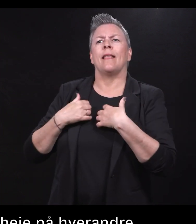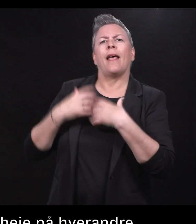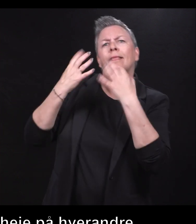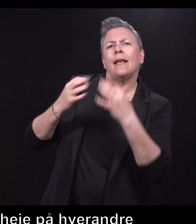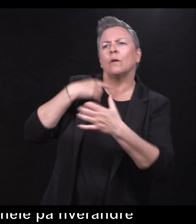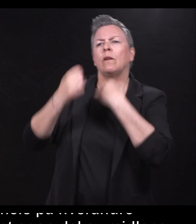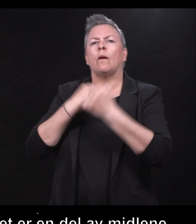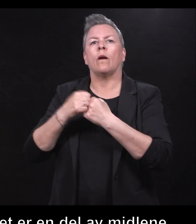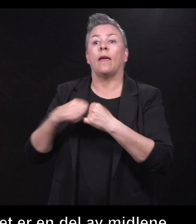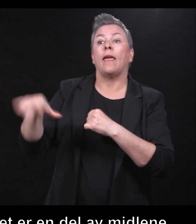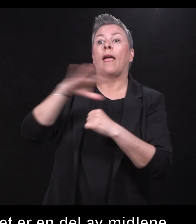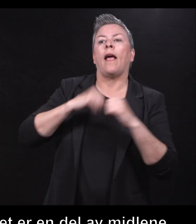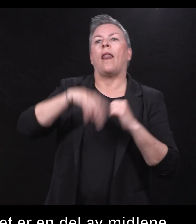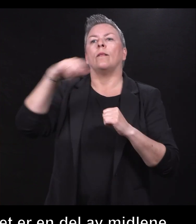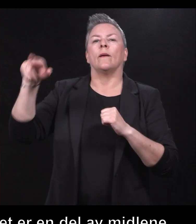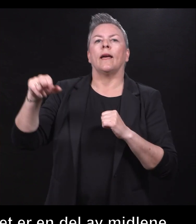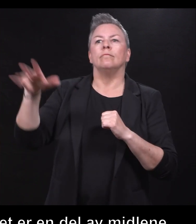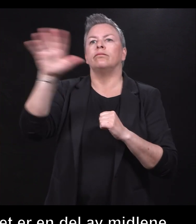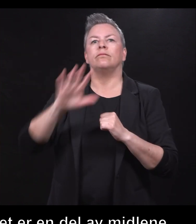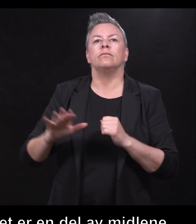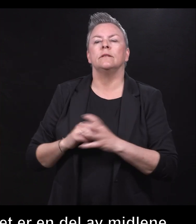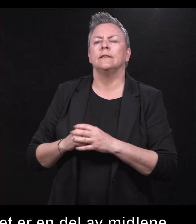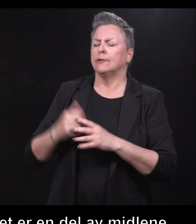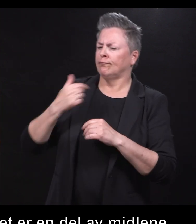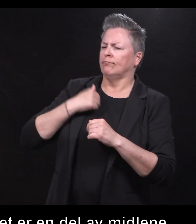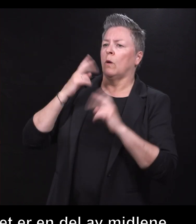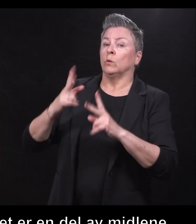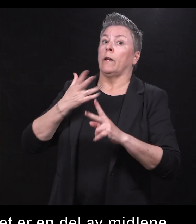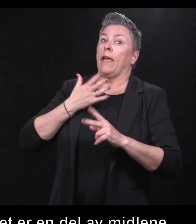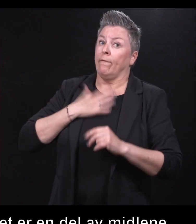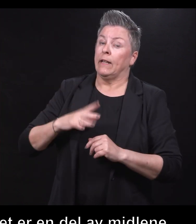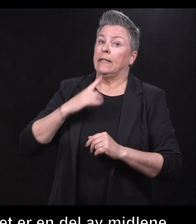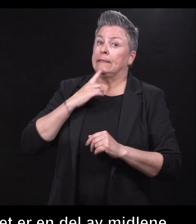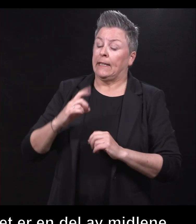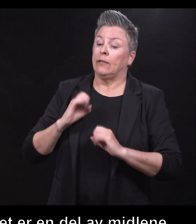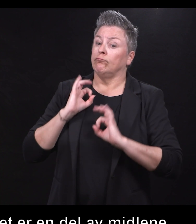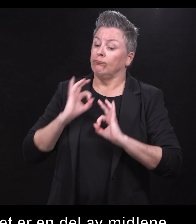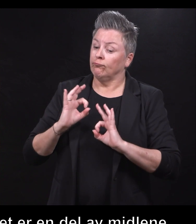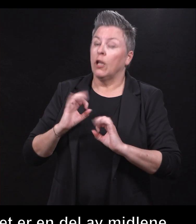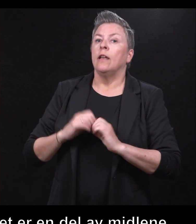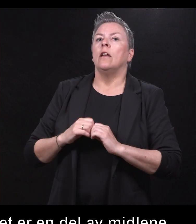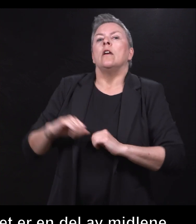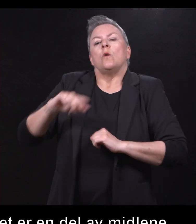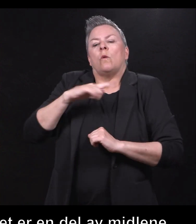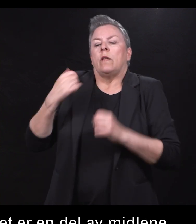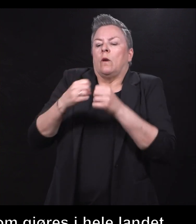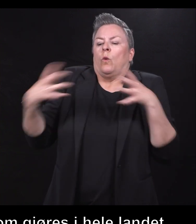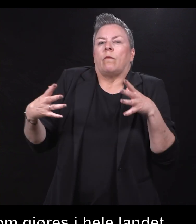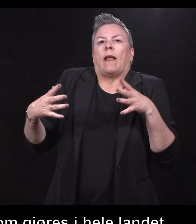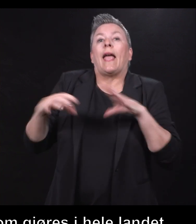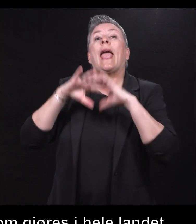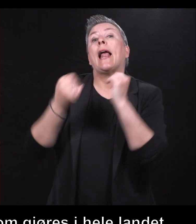landet. Jeg får også lyst til å understreke da at når vi utviklet den helt med